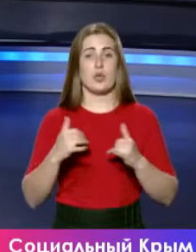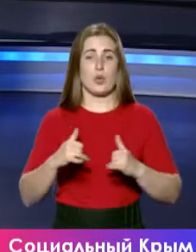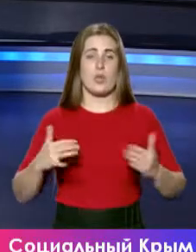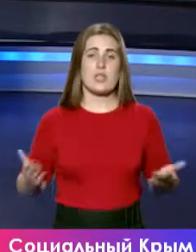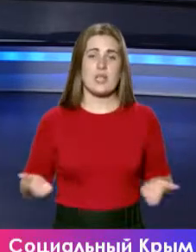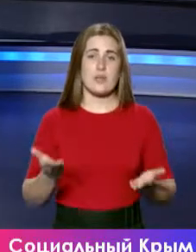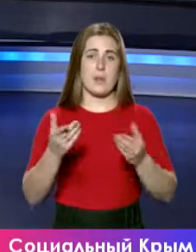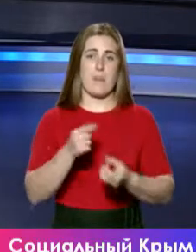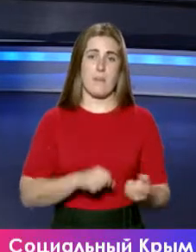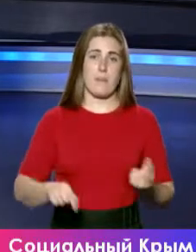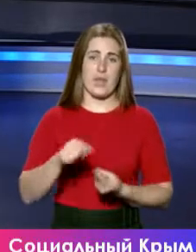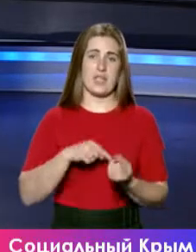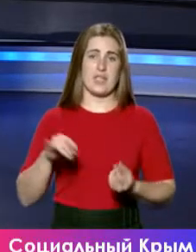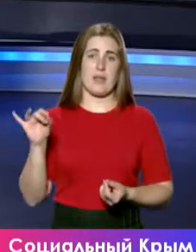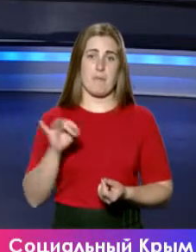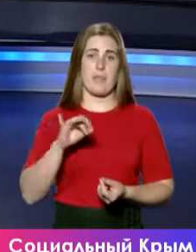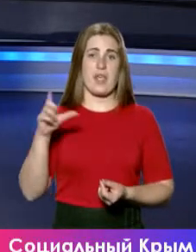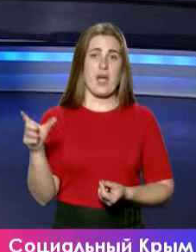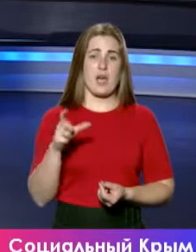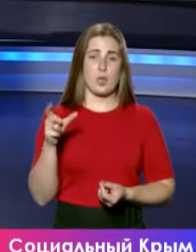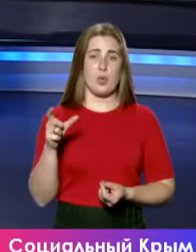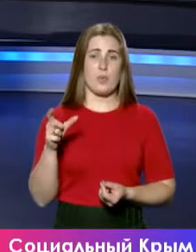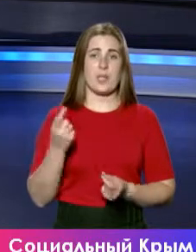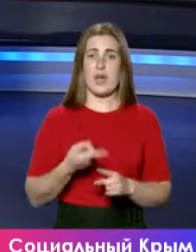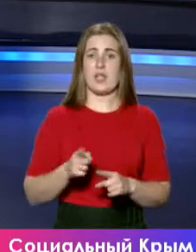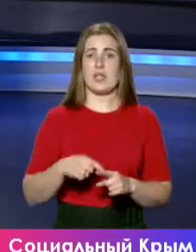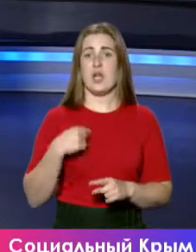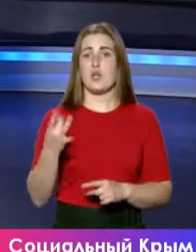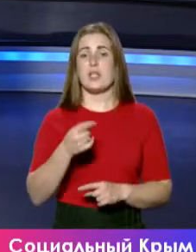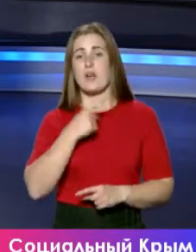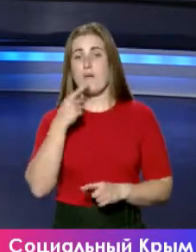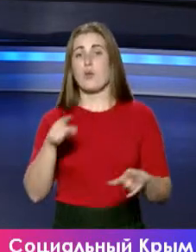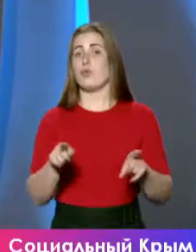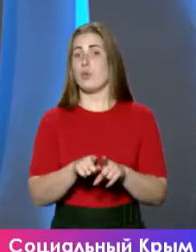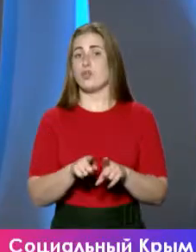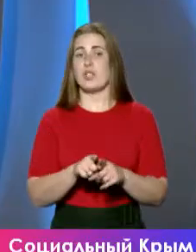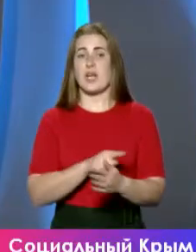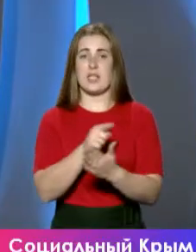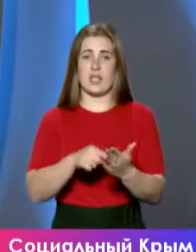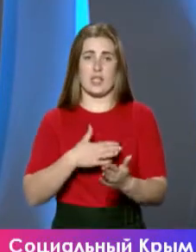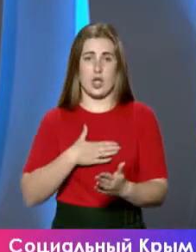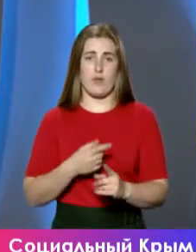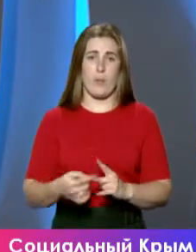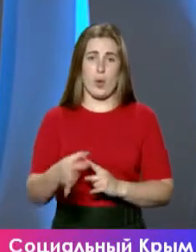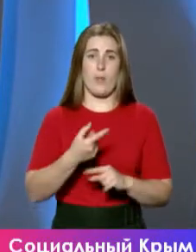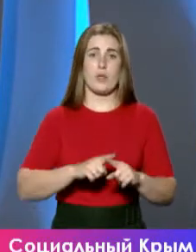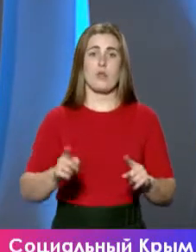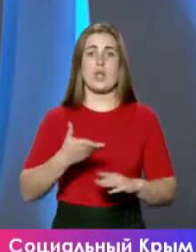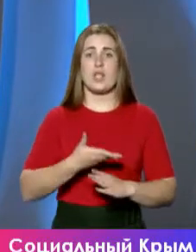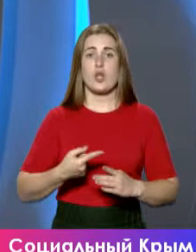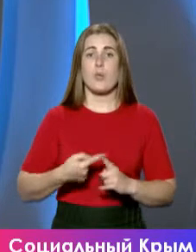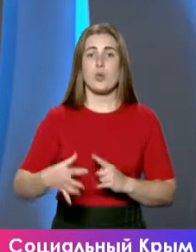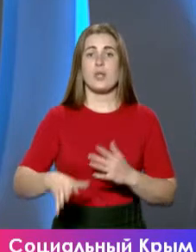развития бизнеса и экономики, это, я еще раз говорю, это в том числе касается нашего полуострова, потому что за наш полуостров